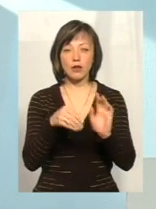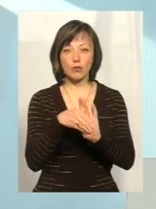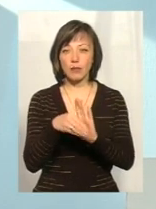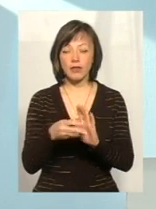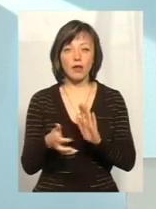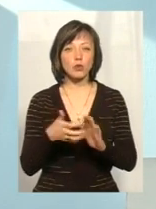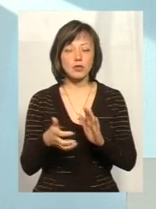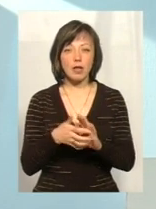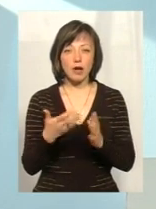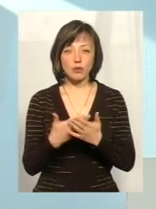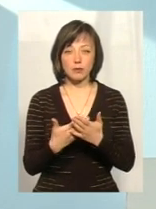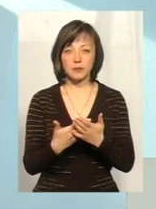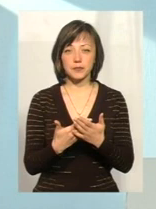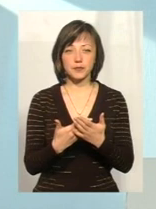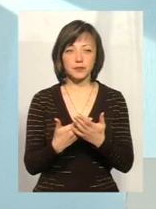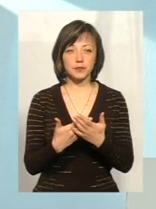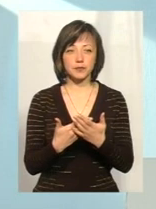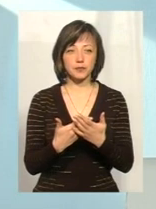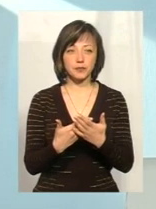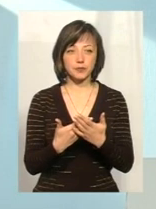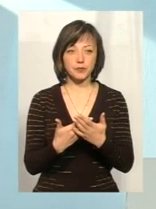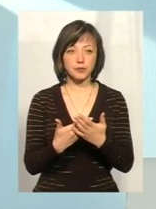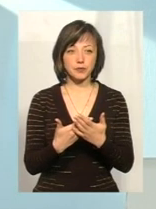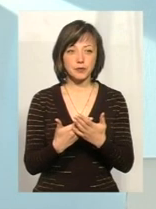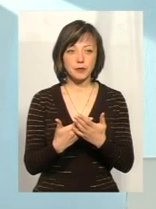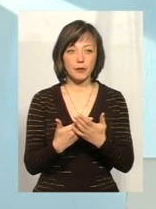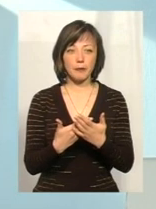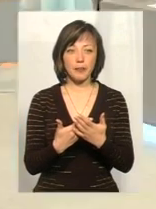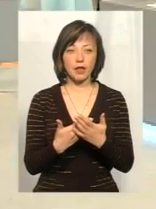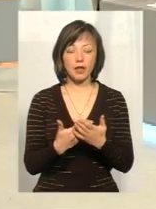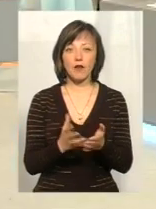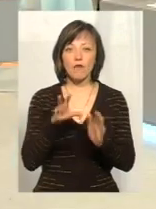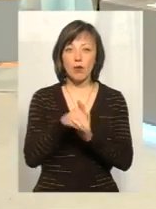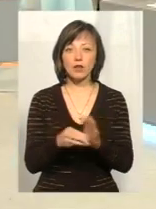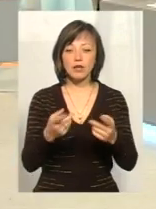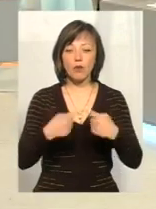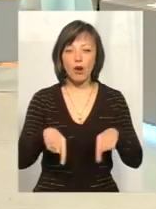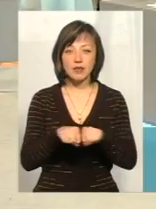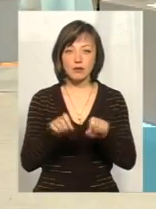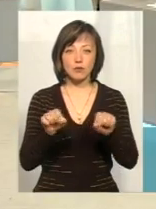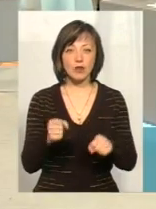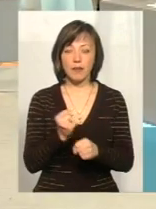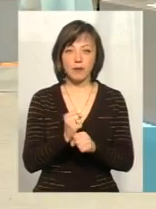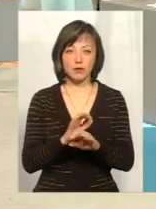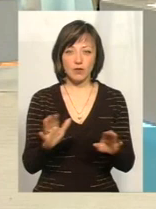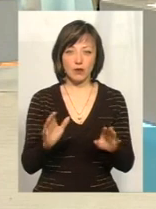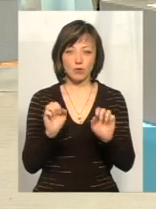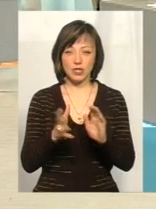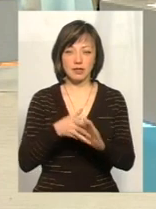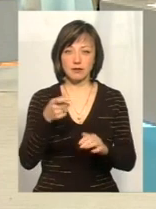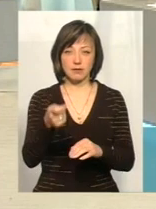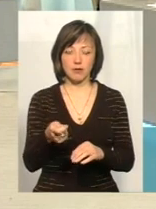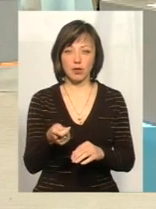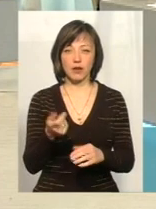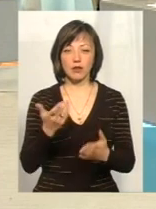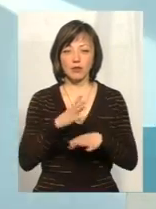недостатньо тільки входити в якийсь орган. Організація може не працювати, тоді ти можеш не здавати.